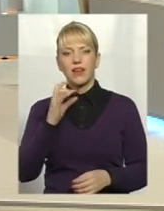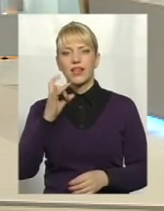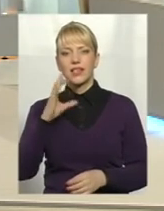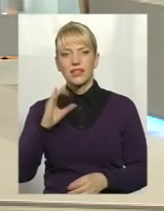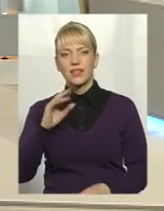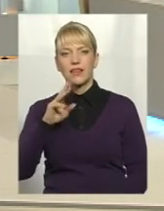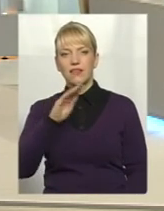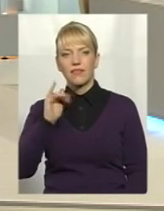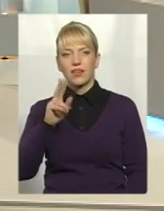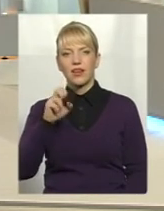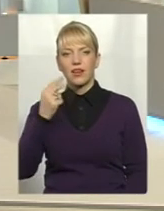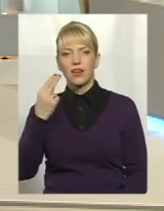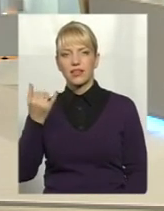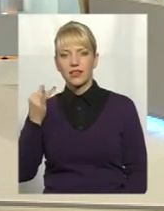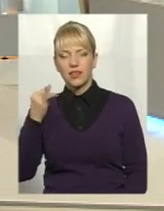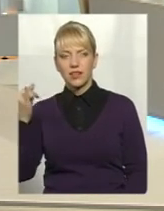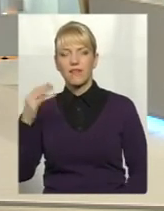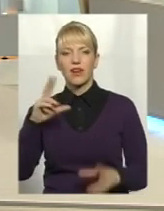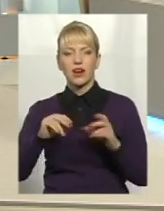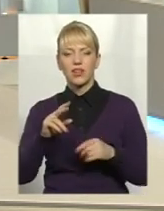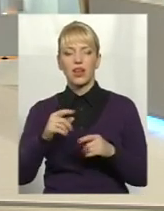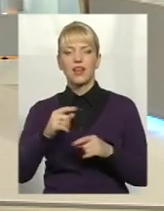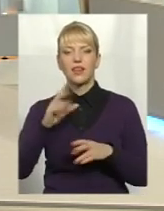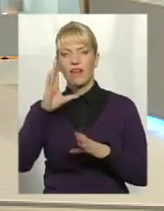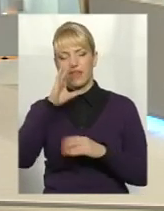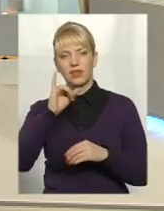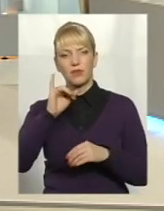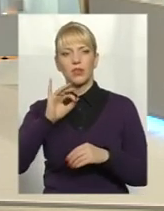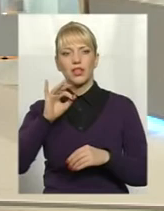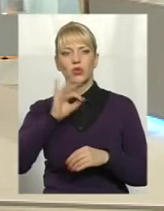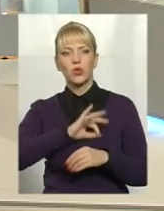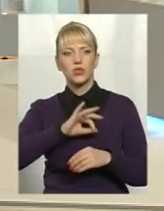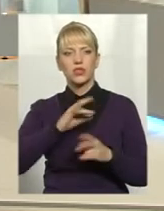ефективними і доцільними от в цей час і в нашій області?